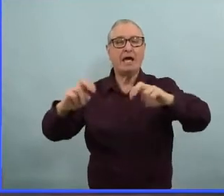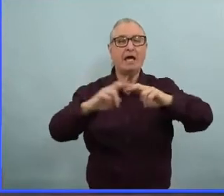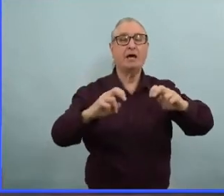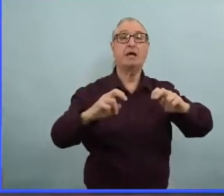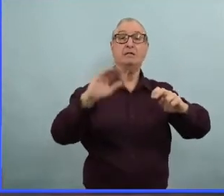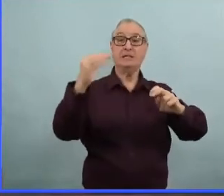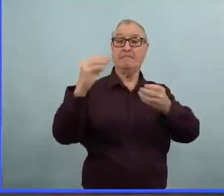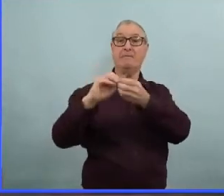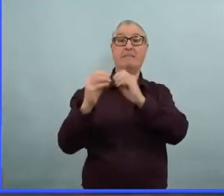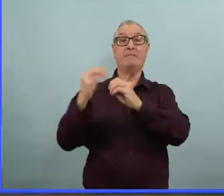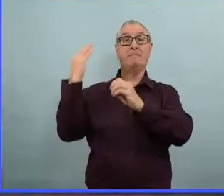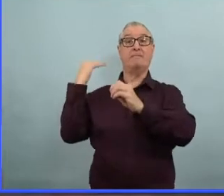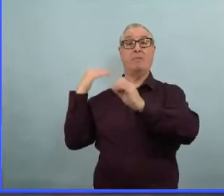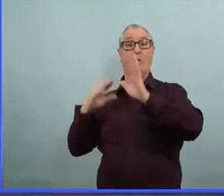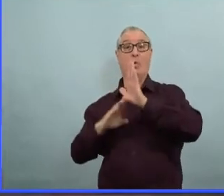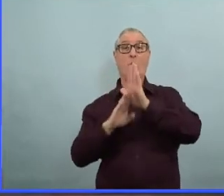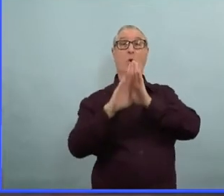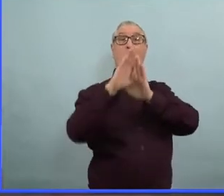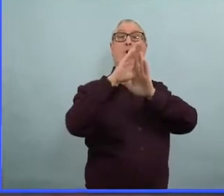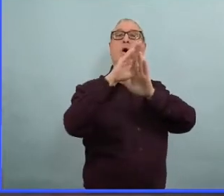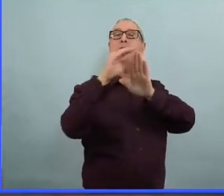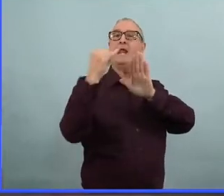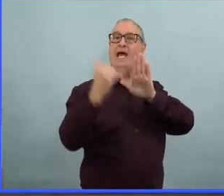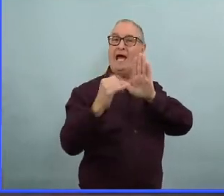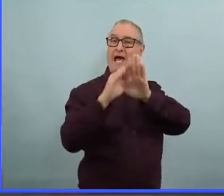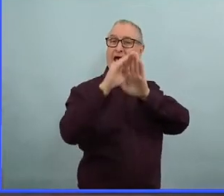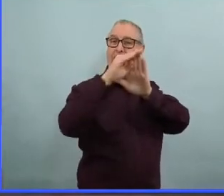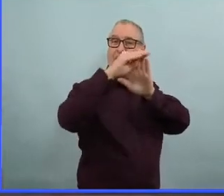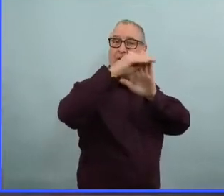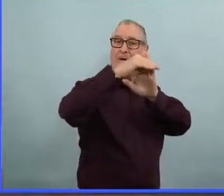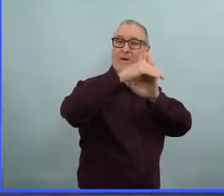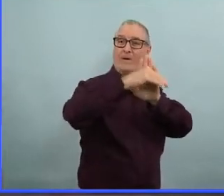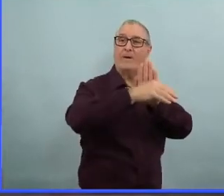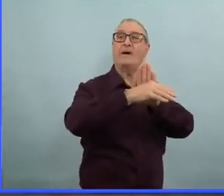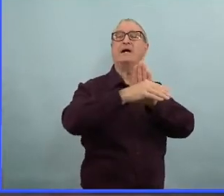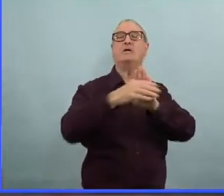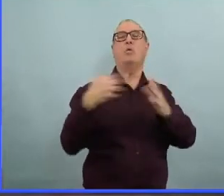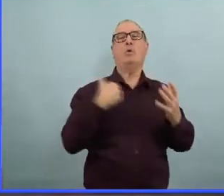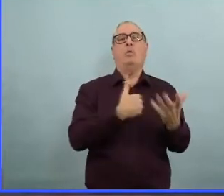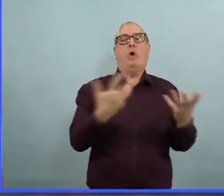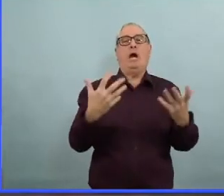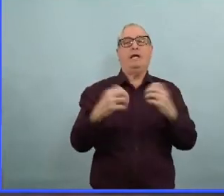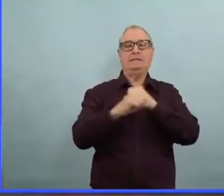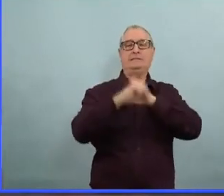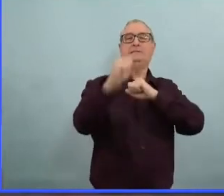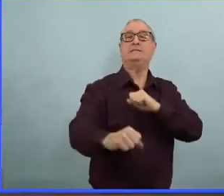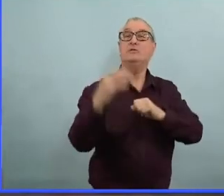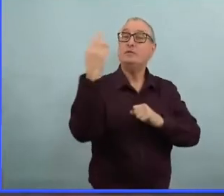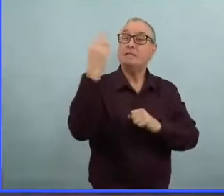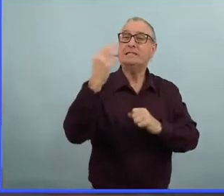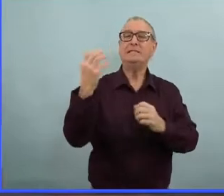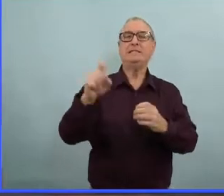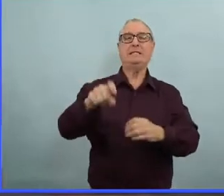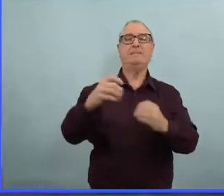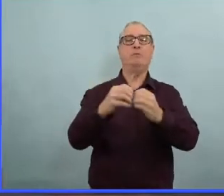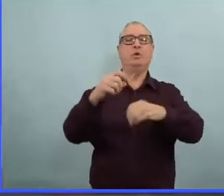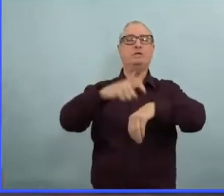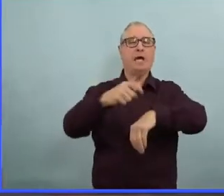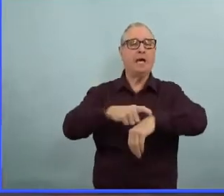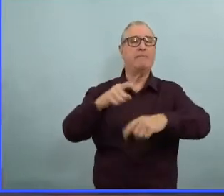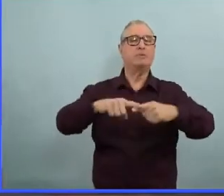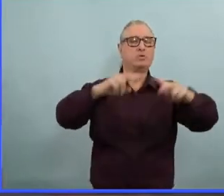qui commençait à se transformer en plateau. On avait besoin d'un peu plus de temps pour examiner ces données. À ce moment-là,